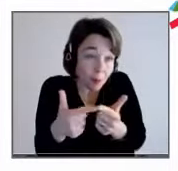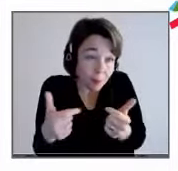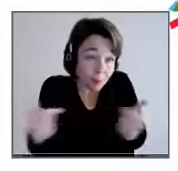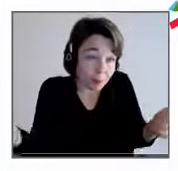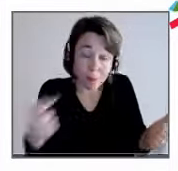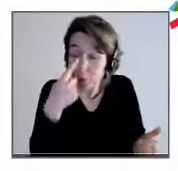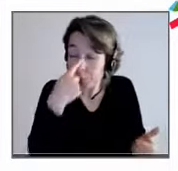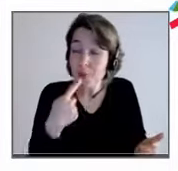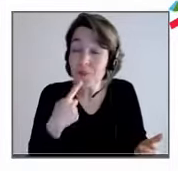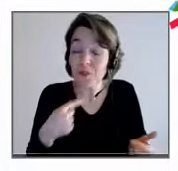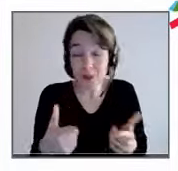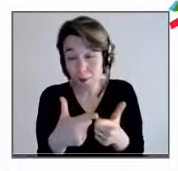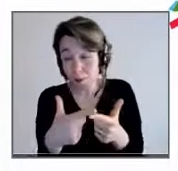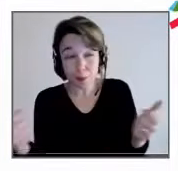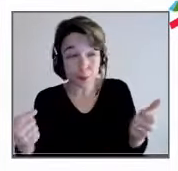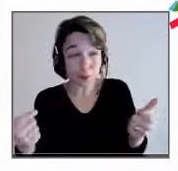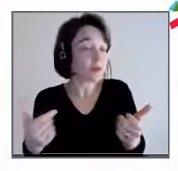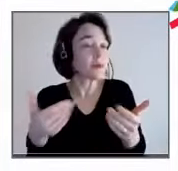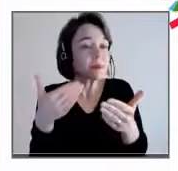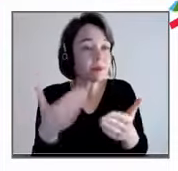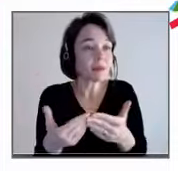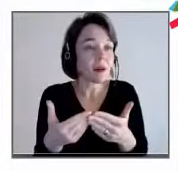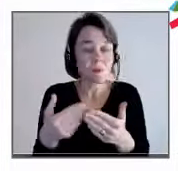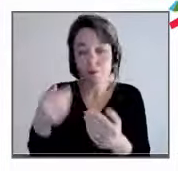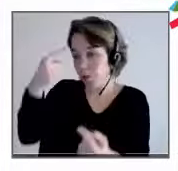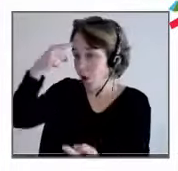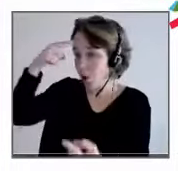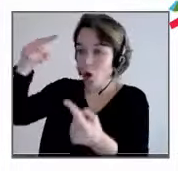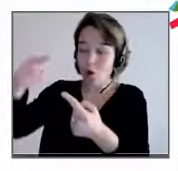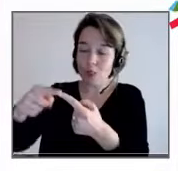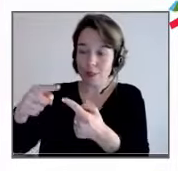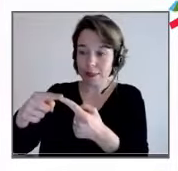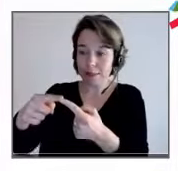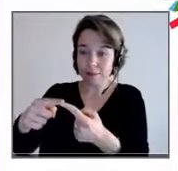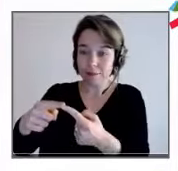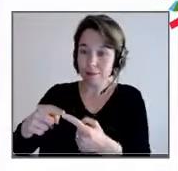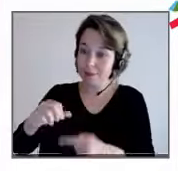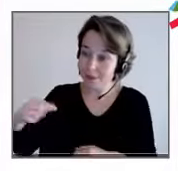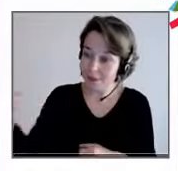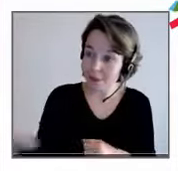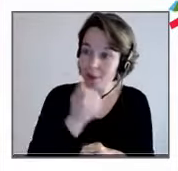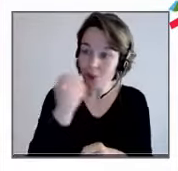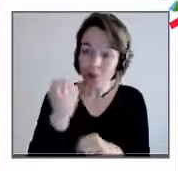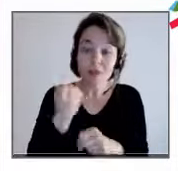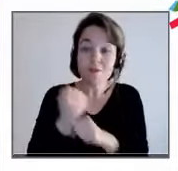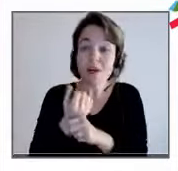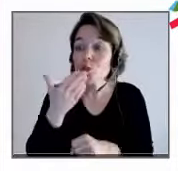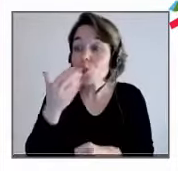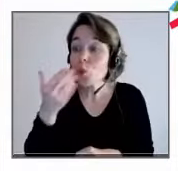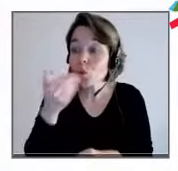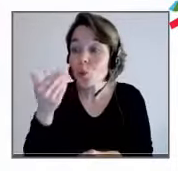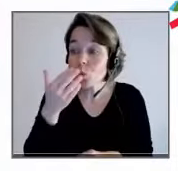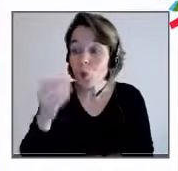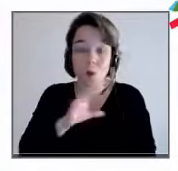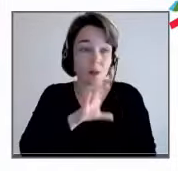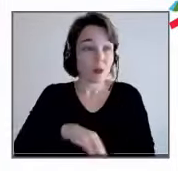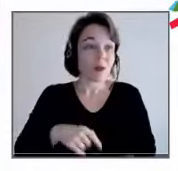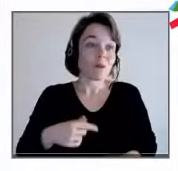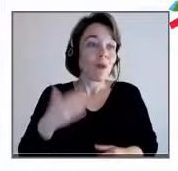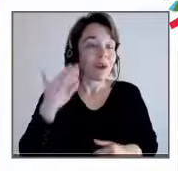améliorer tous les jours la façon dont on fait ce travail tous les jours. Mais vous savez, moi, je ne me lève pas tous les matins en me disant